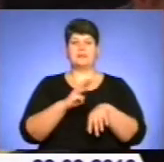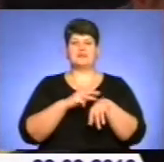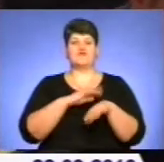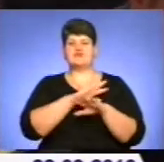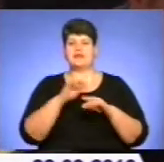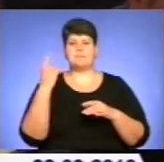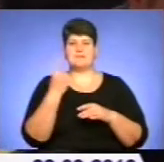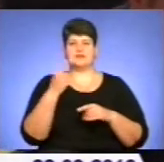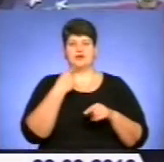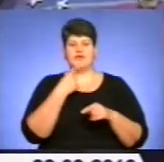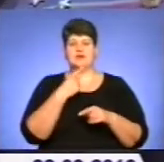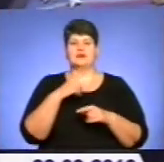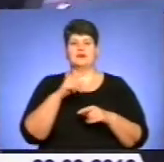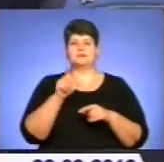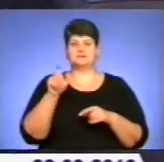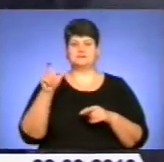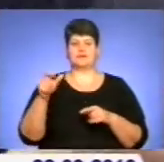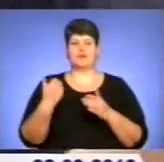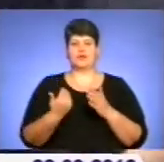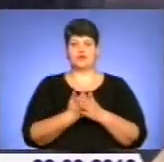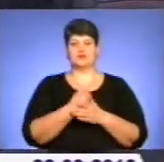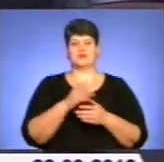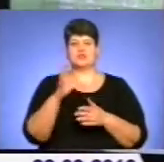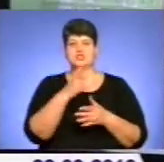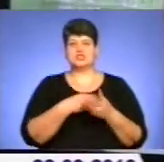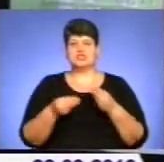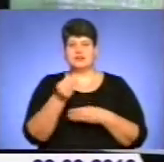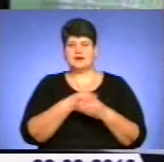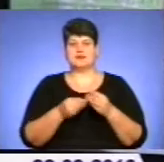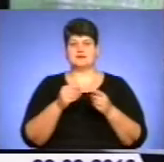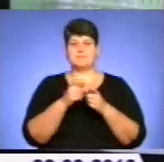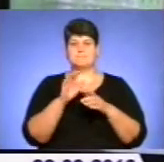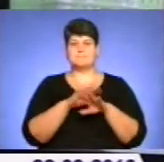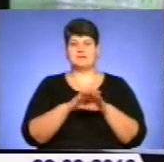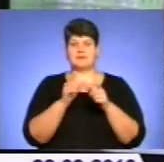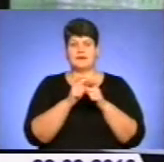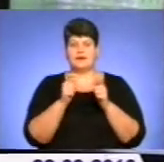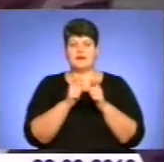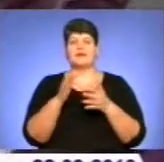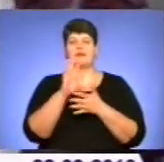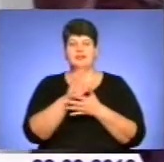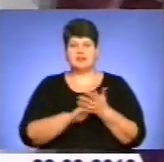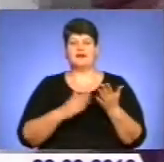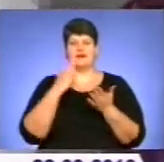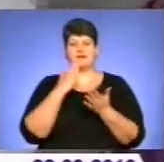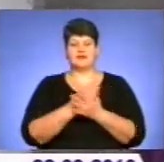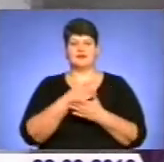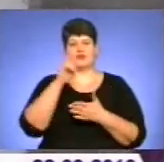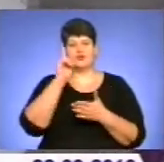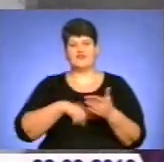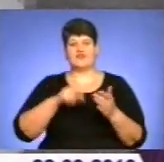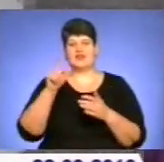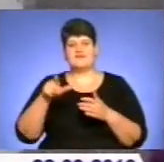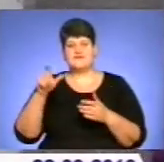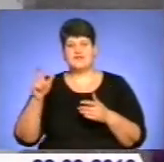вже не вперше застерігають громадян відносно нового різновиду шахрайств. З банківськими картками та, на жаль, і надалі знаходяться довірливі люди,